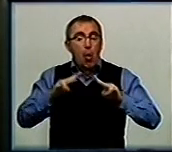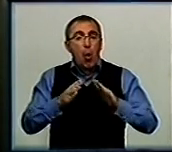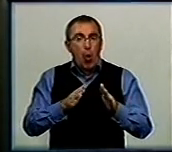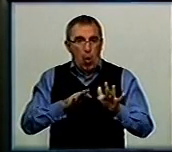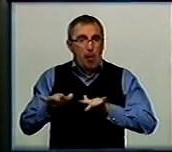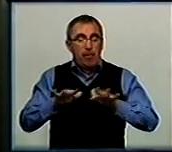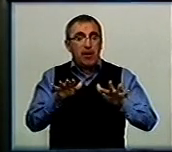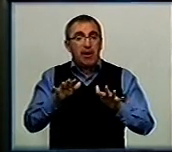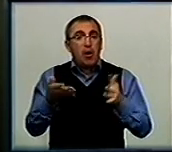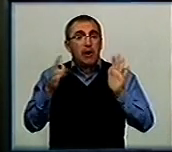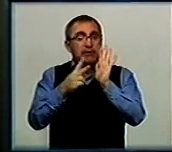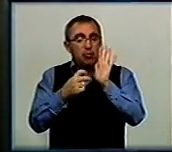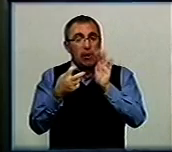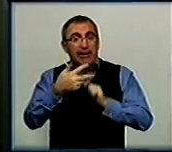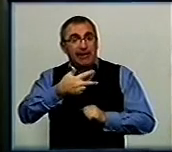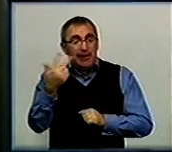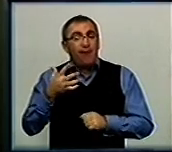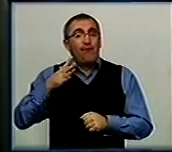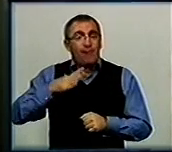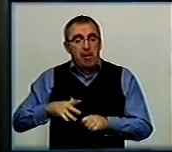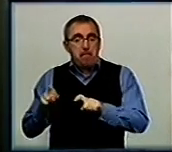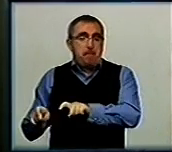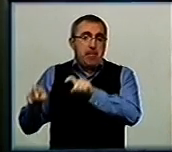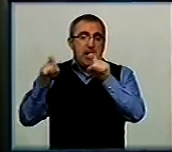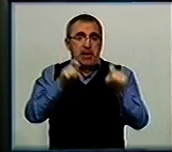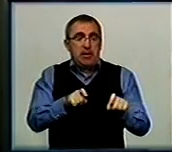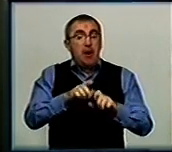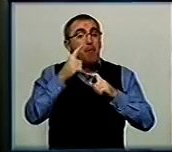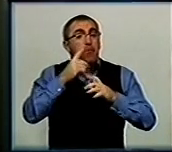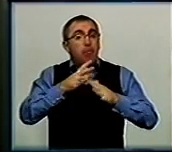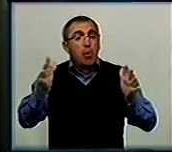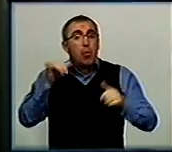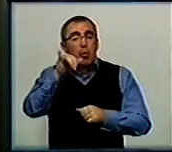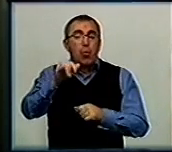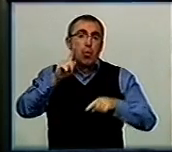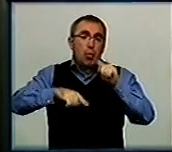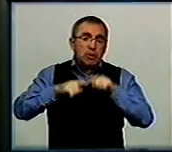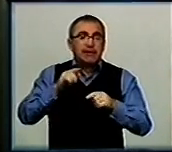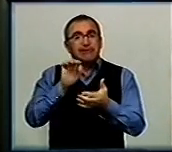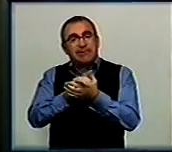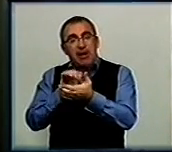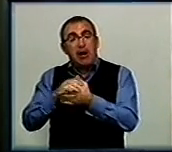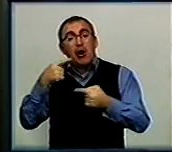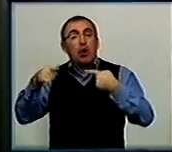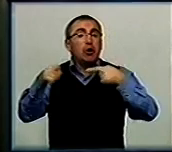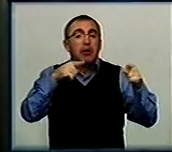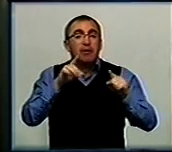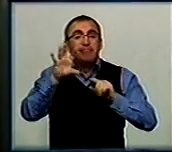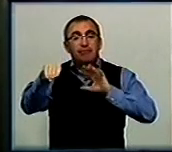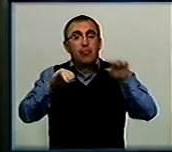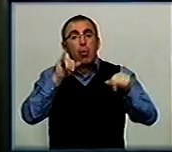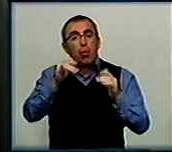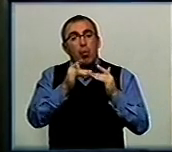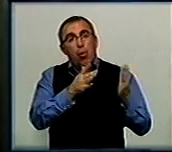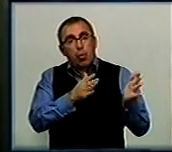залишилося 733 вимушених приселенці. Більшість переживає у родичів чи знайомих. Інші знайшли прихисток у